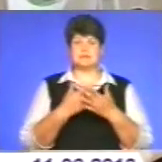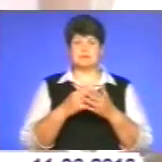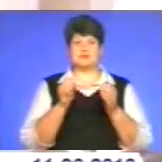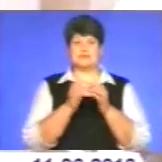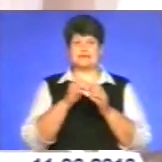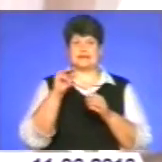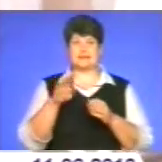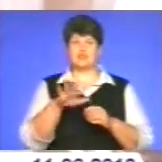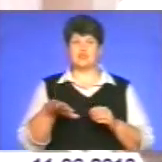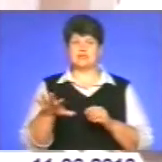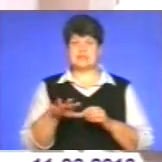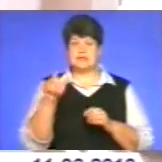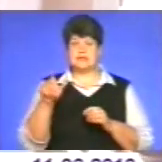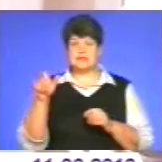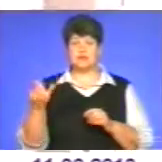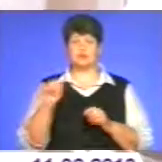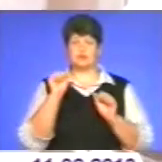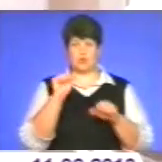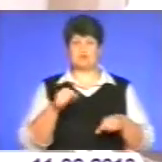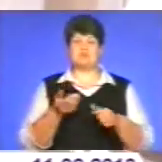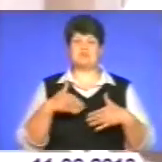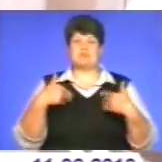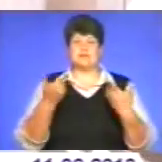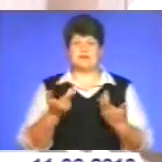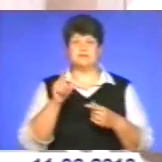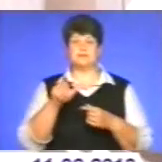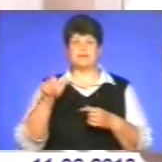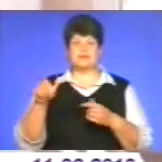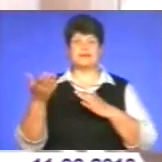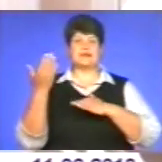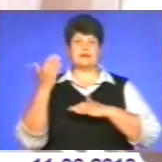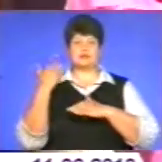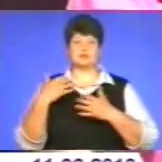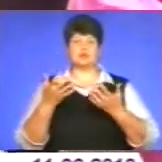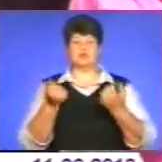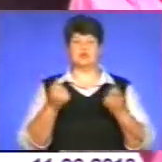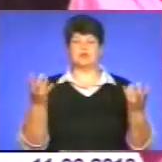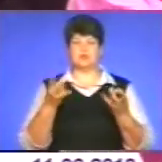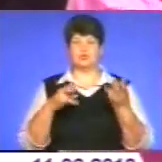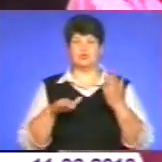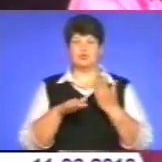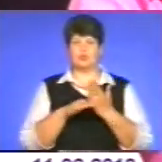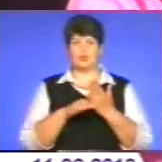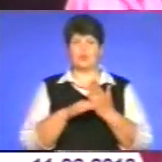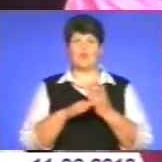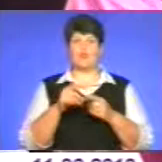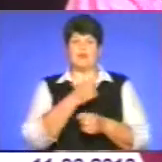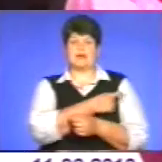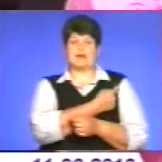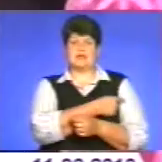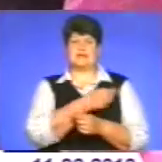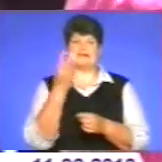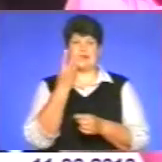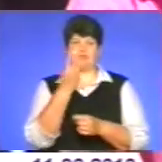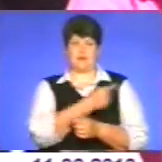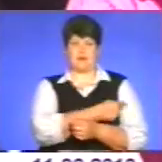населення. Відтепер сюди мають змогу звертатися громадяни, які раніше отримували необхідну медичну допомогу у поліклініці Третьої